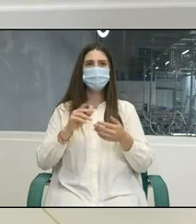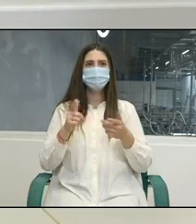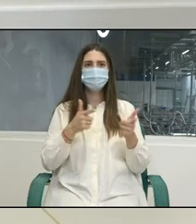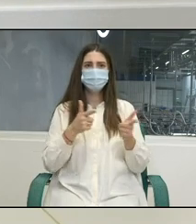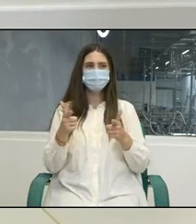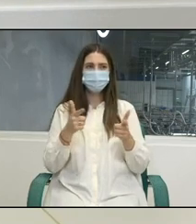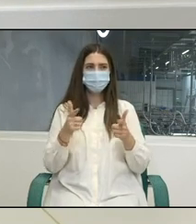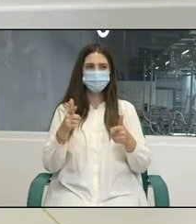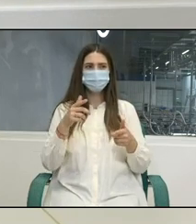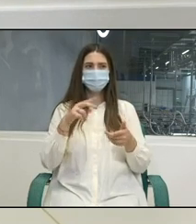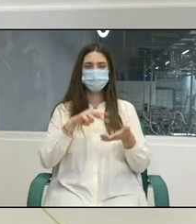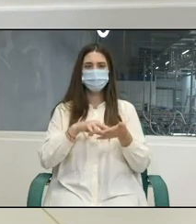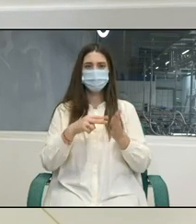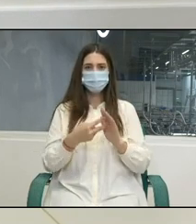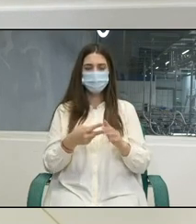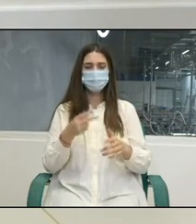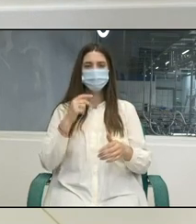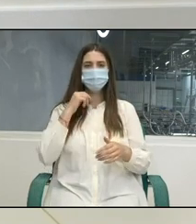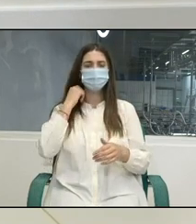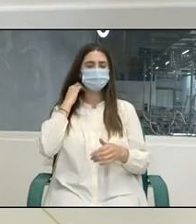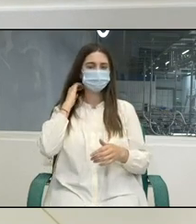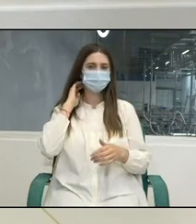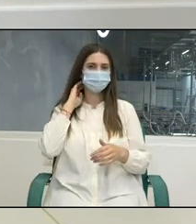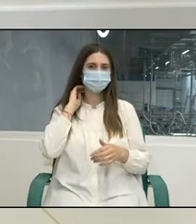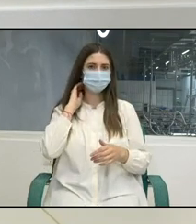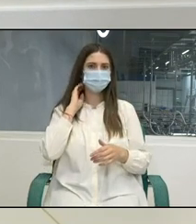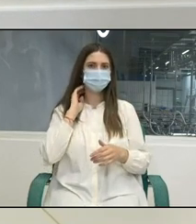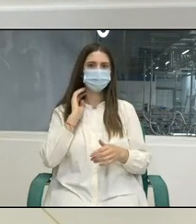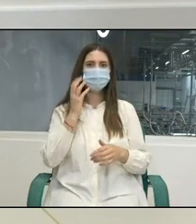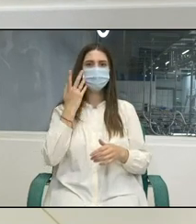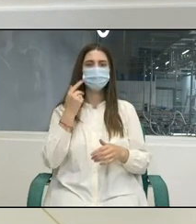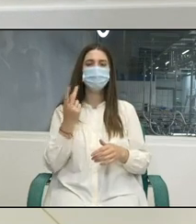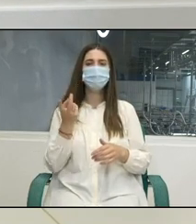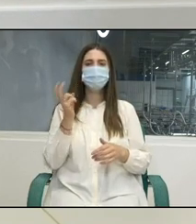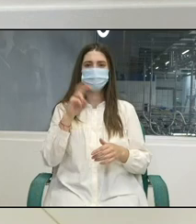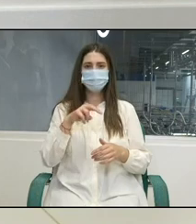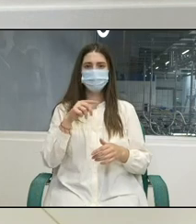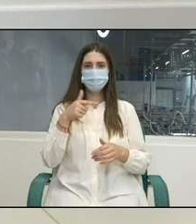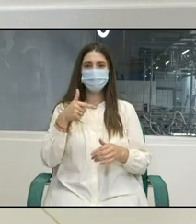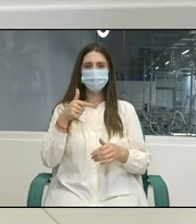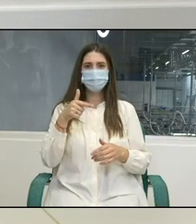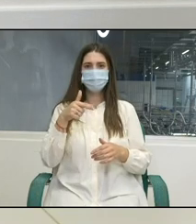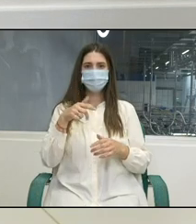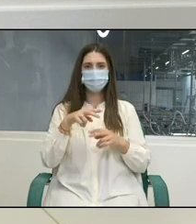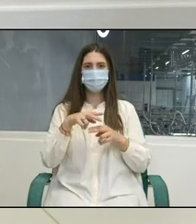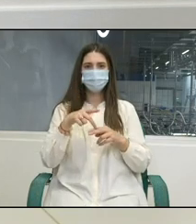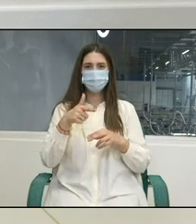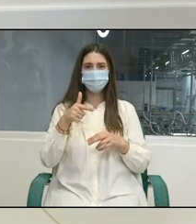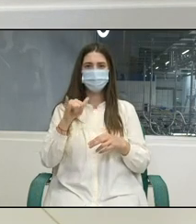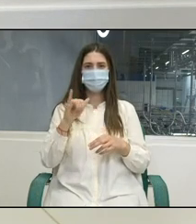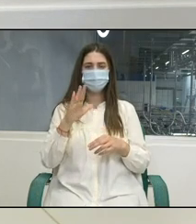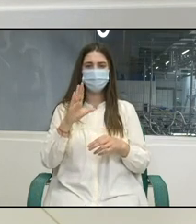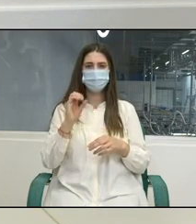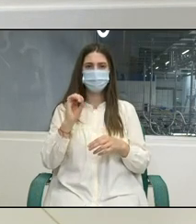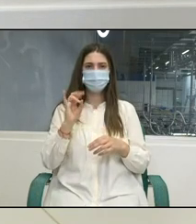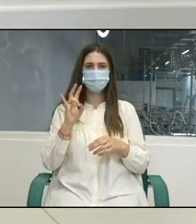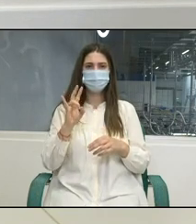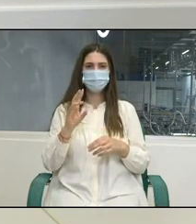acestui plan. Noi când am venit în guvern, eu când am venit în acest minister, programul era